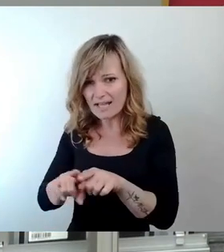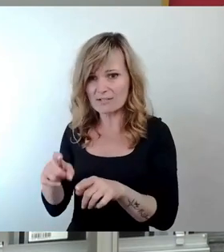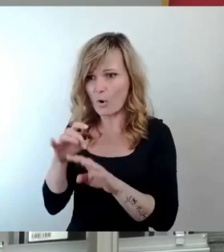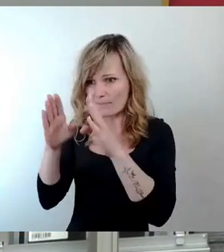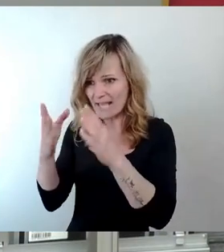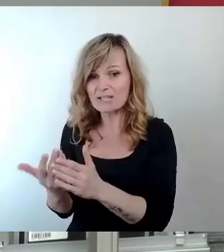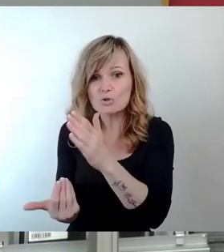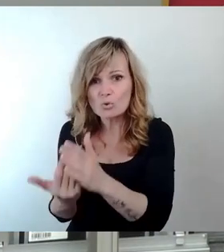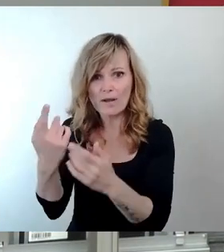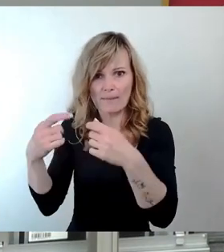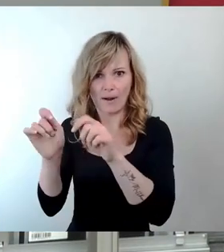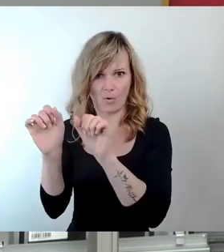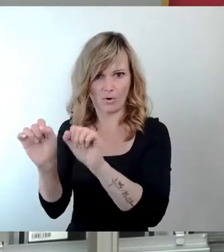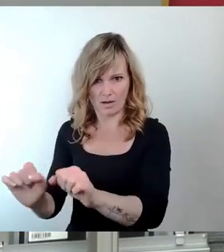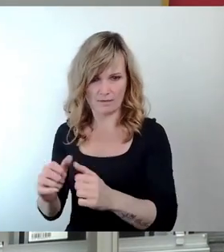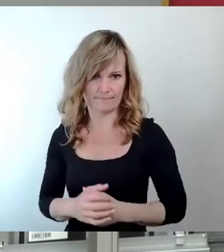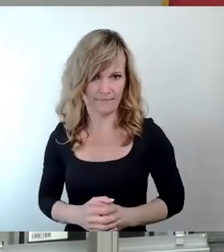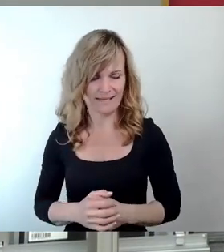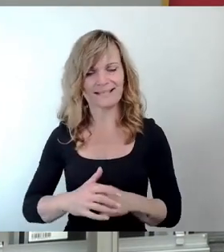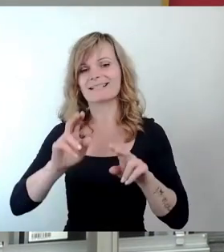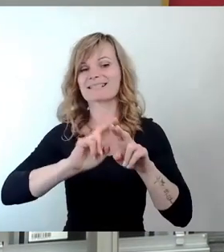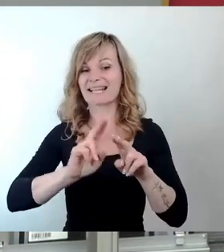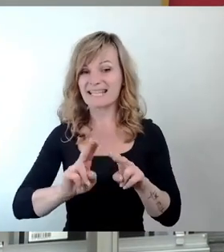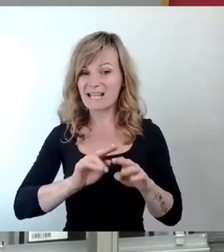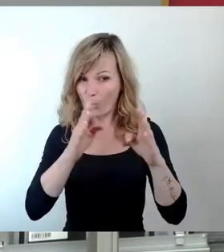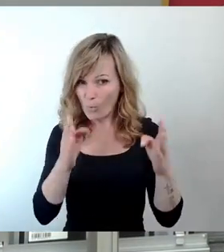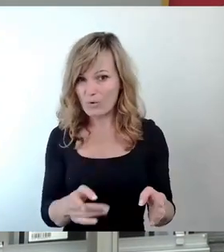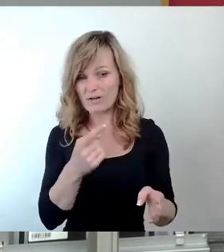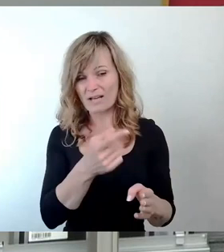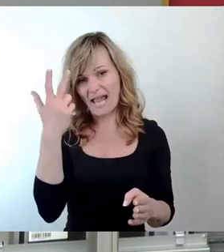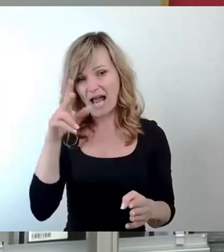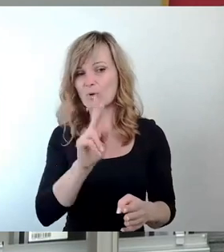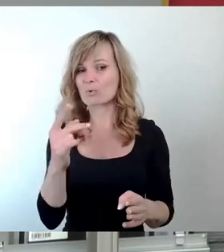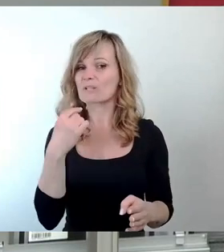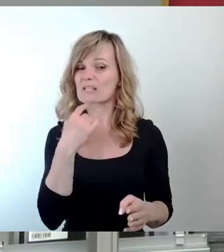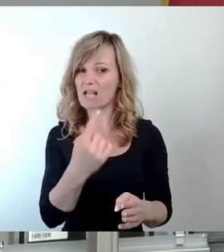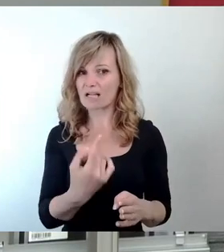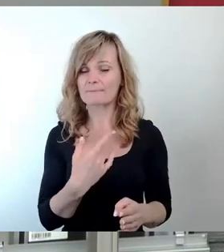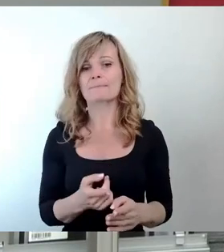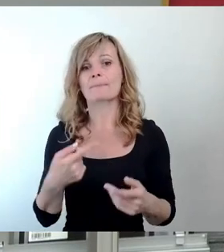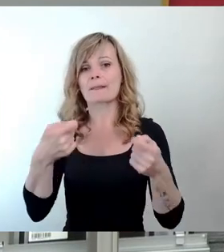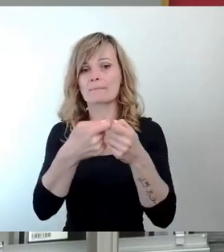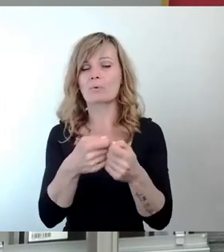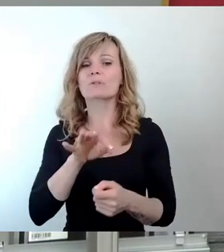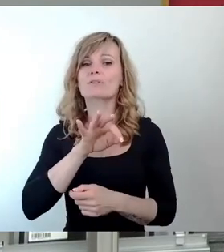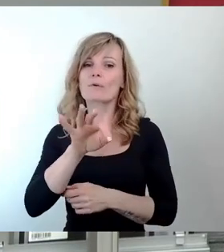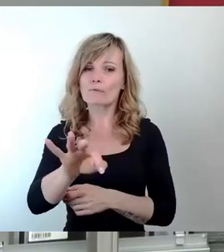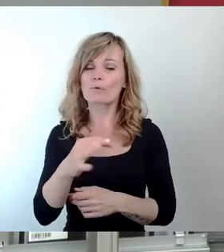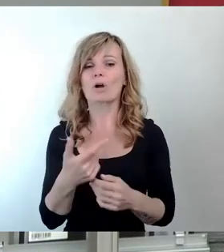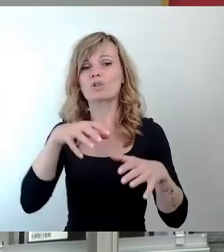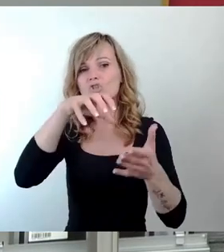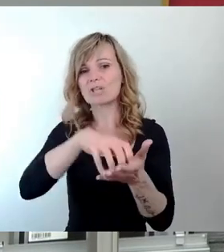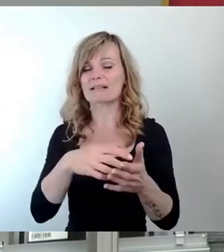werden. Zur Sanierung dieses Objektes beabsichtigt, Herr Kühn auf einen Fördertopf des Bundes für Stadtentwicklung zurückzugreifen, der mit den